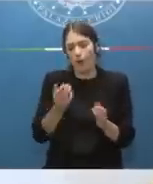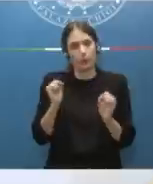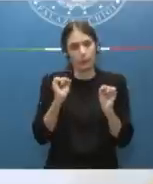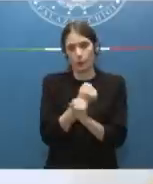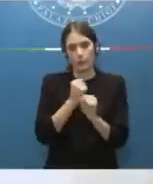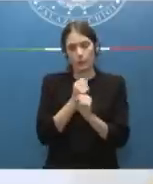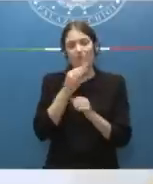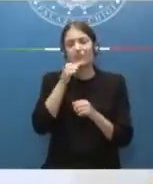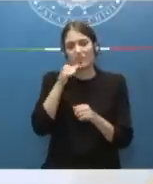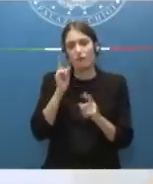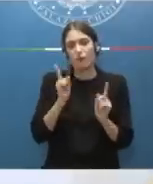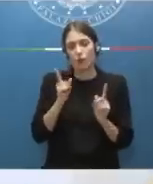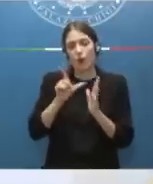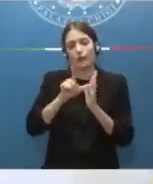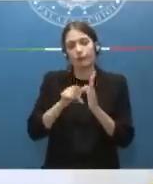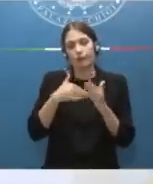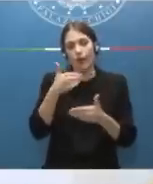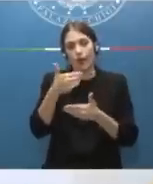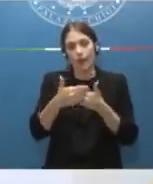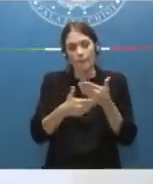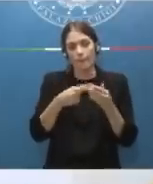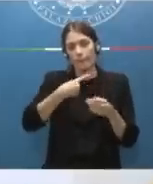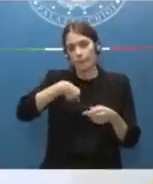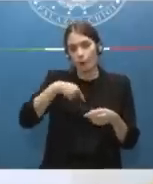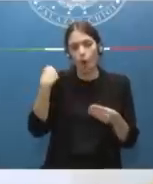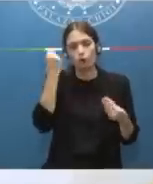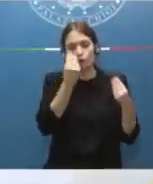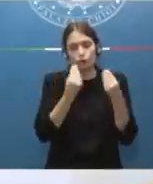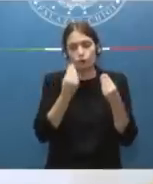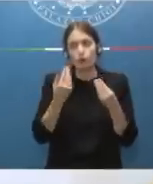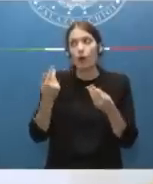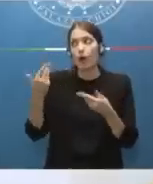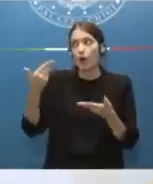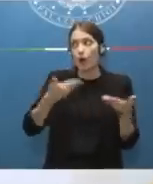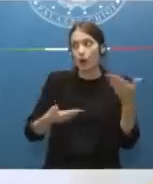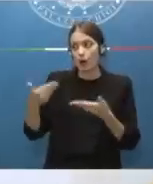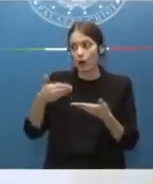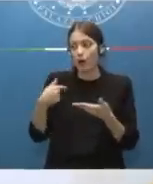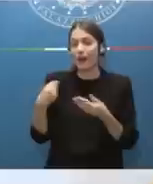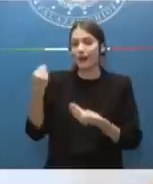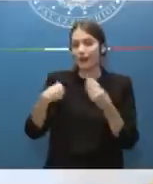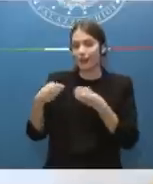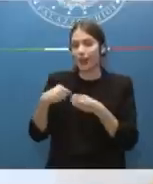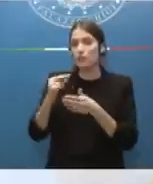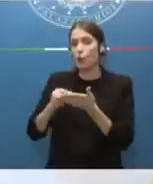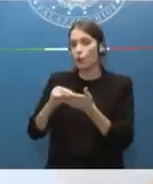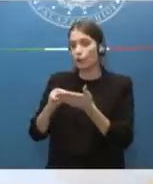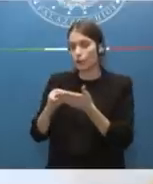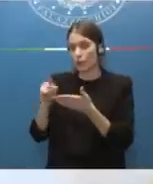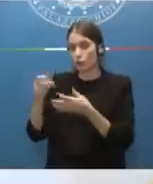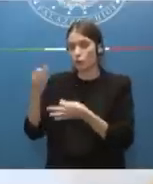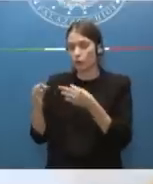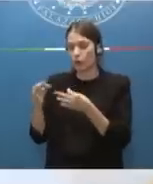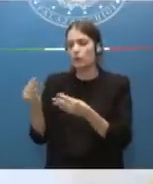Guadagnando tempo, anche qui venendo incontro alle giuste richieste degli uffici giudiziari, cercheremo e, anzi, siamo